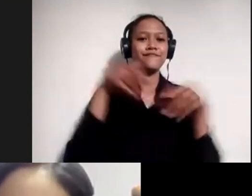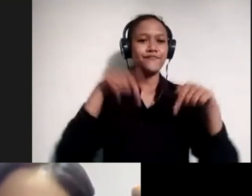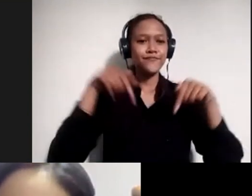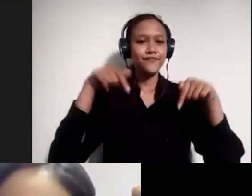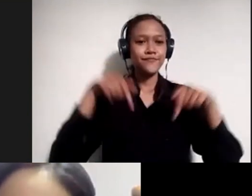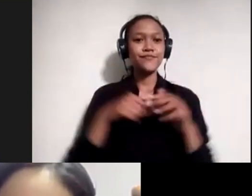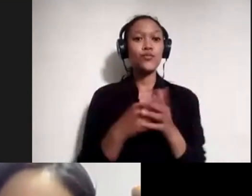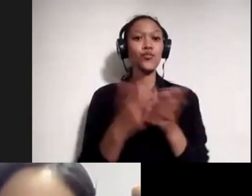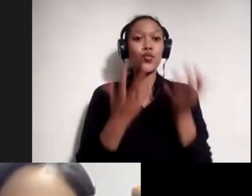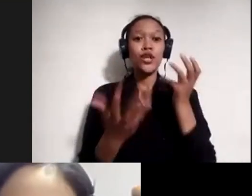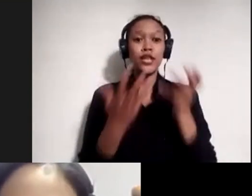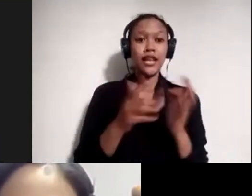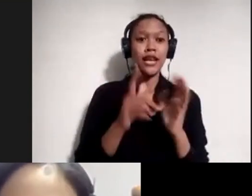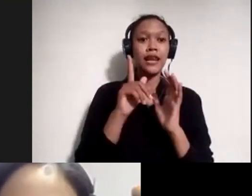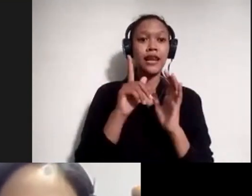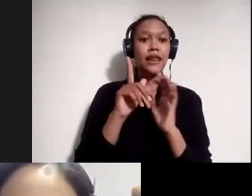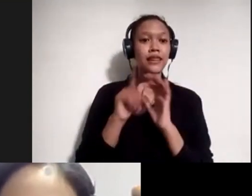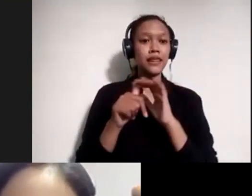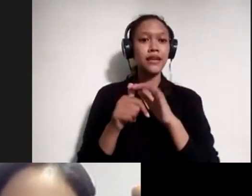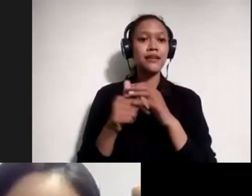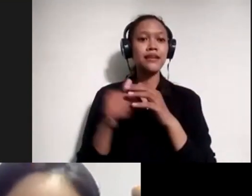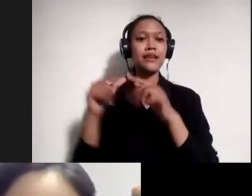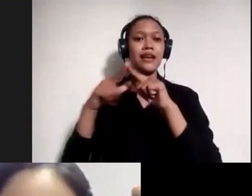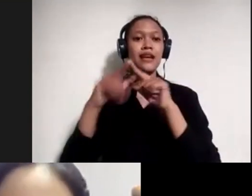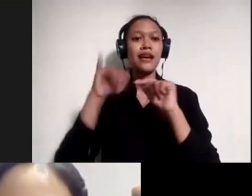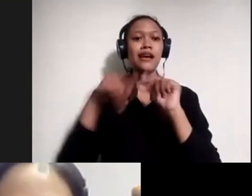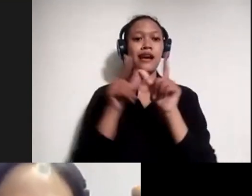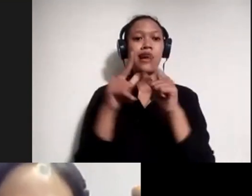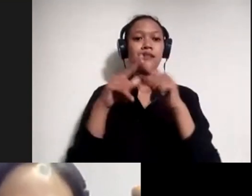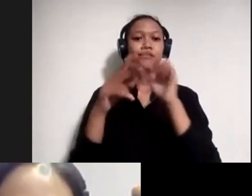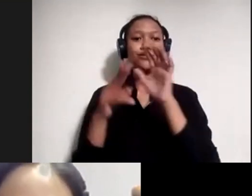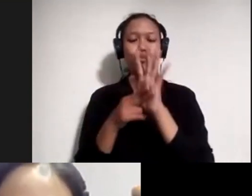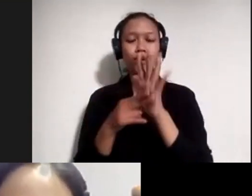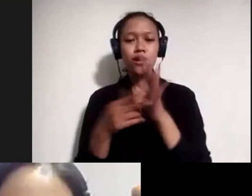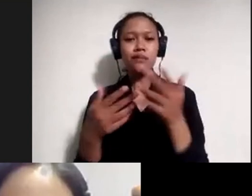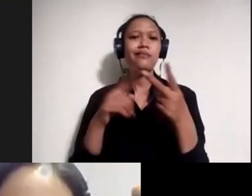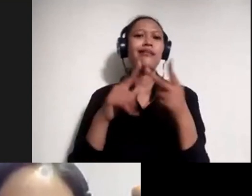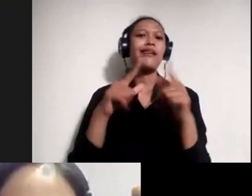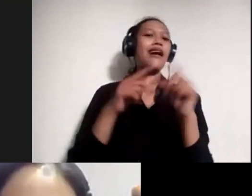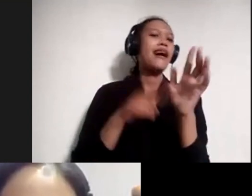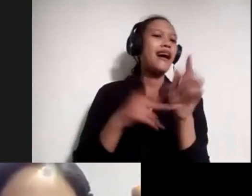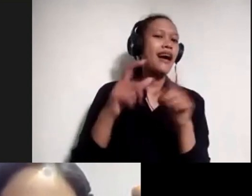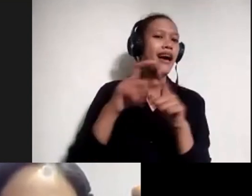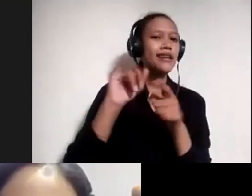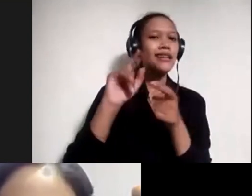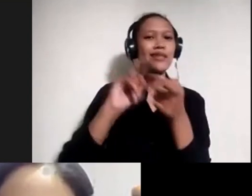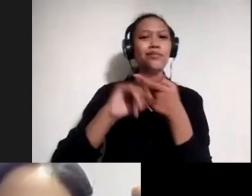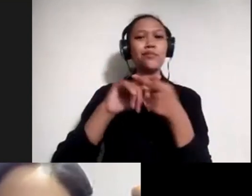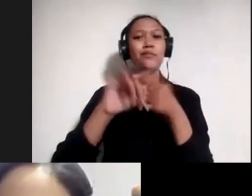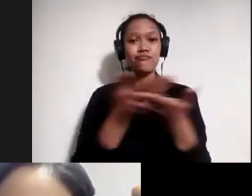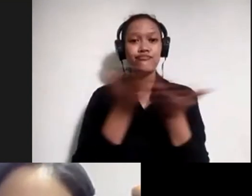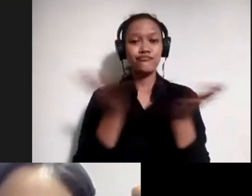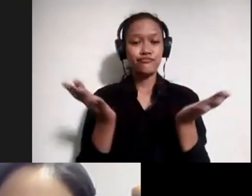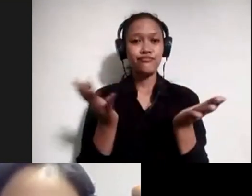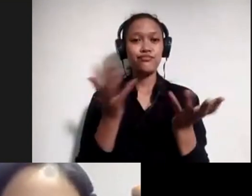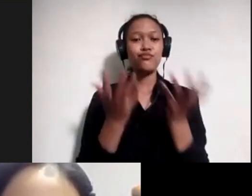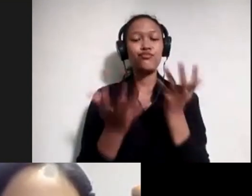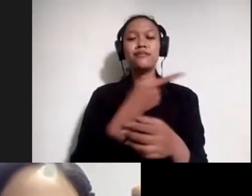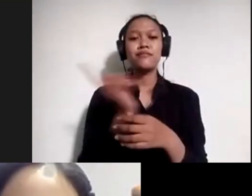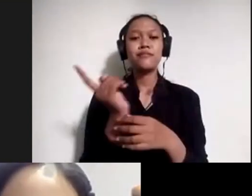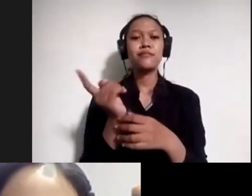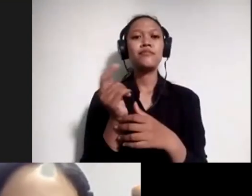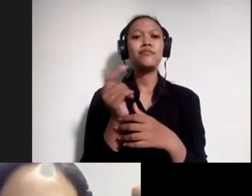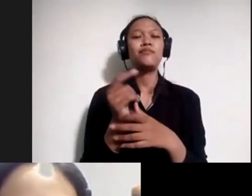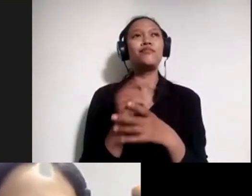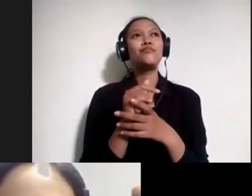nantinya Mas Hajiwan dan Mas Andi dan teman-teman kontributor lain, mungkin ini bukan hanya